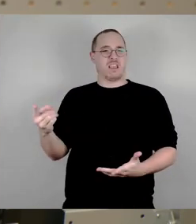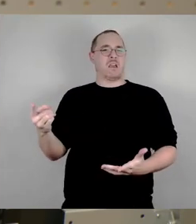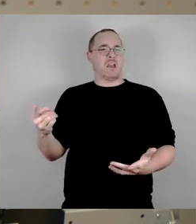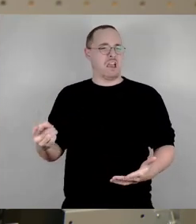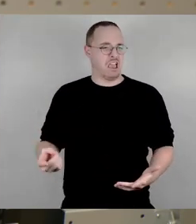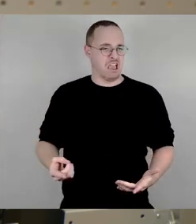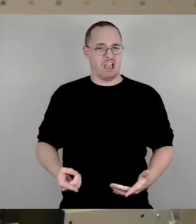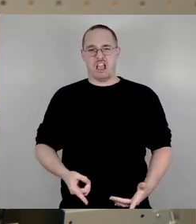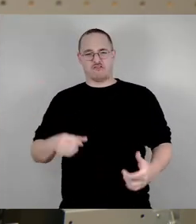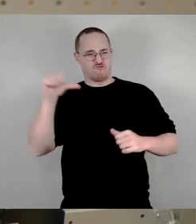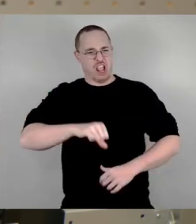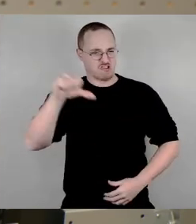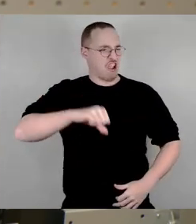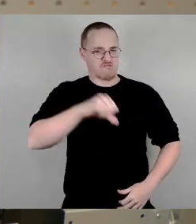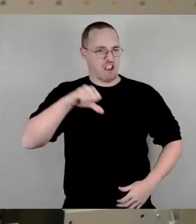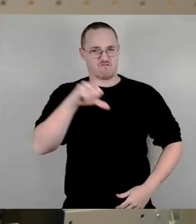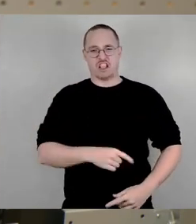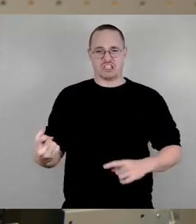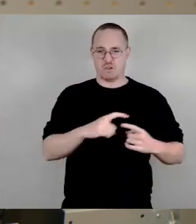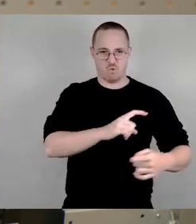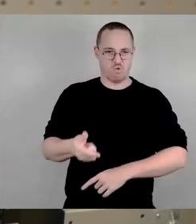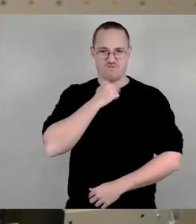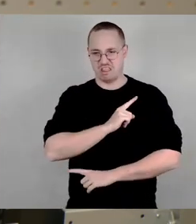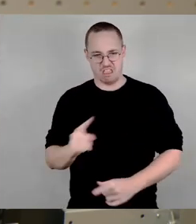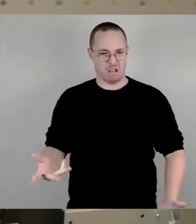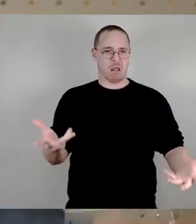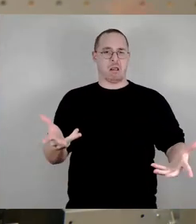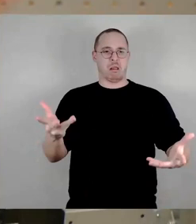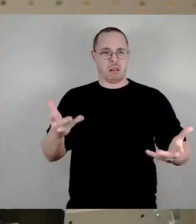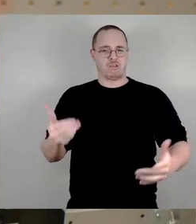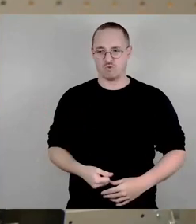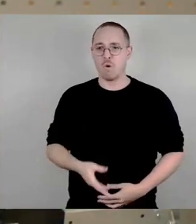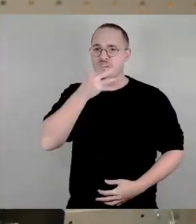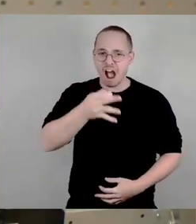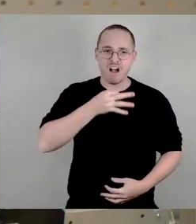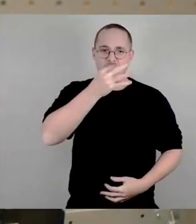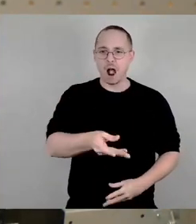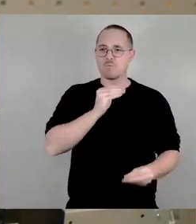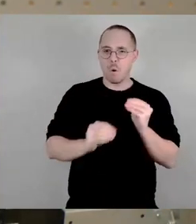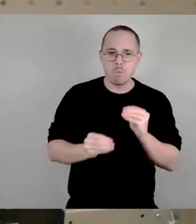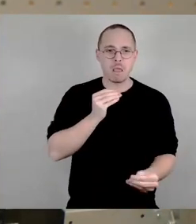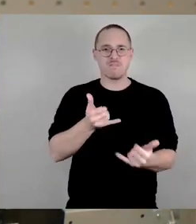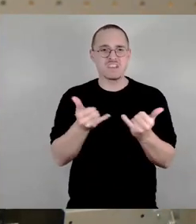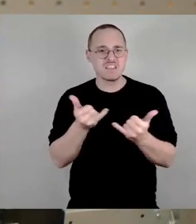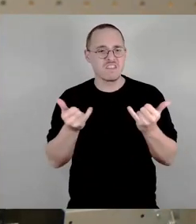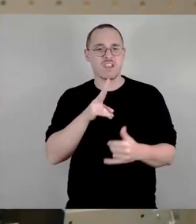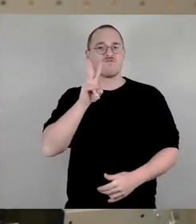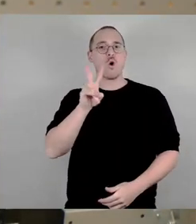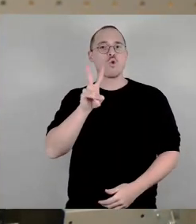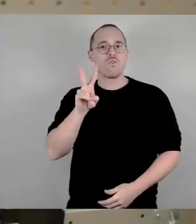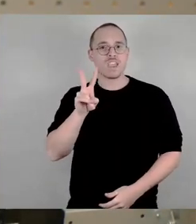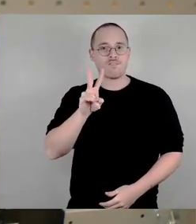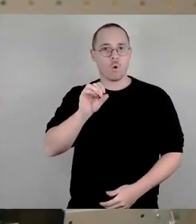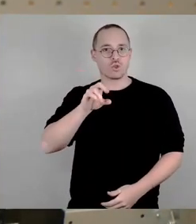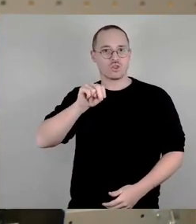Und dann können wir nämlich genau diese Fragen, diese Probleme, die Sie aufgeworfen haben, wie ist es mit den Vonovia-Grundstücken, wie ist es mit dem Plattenwerk und so